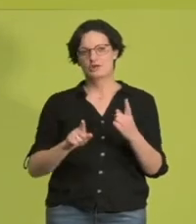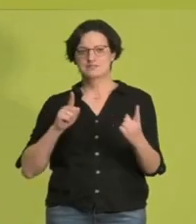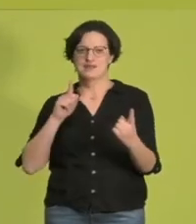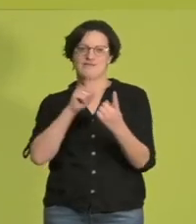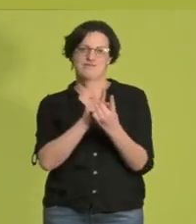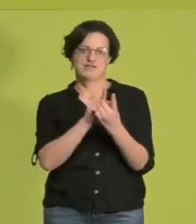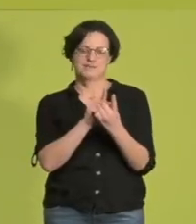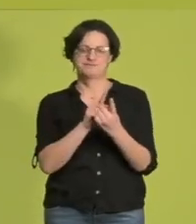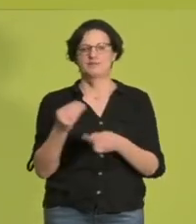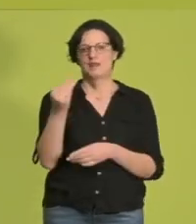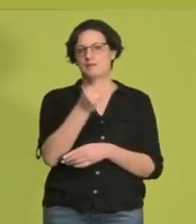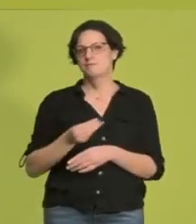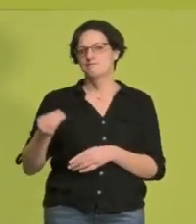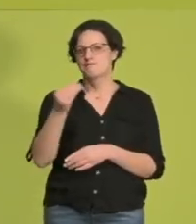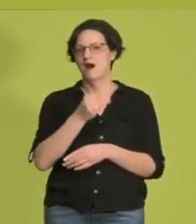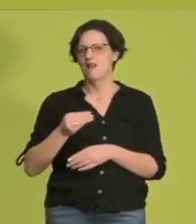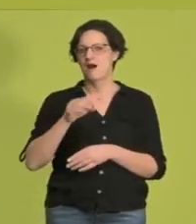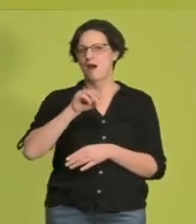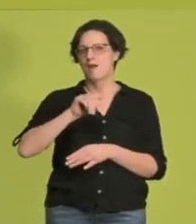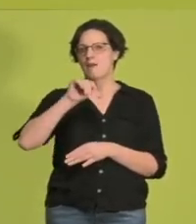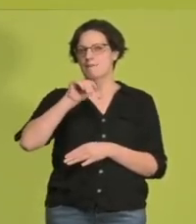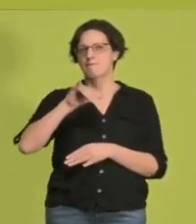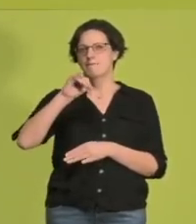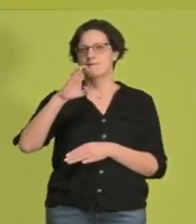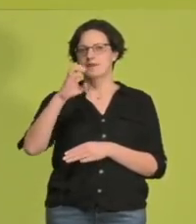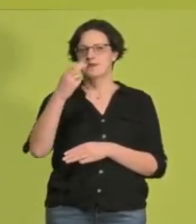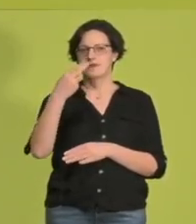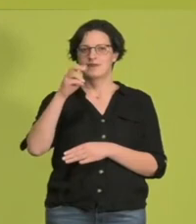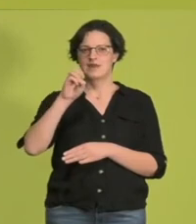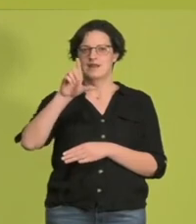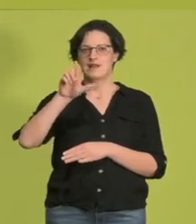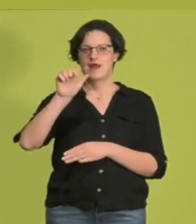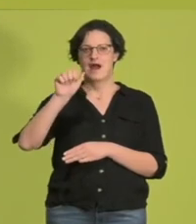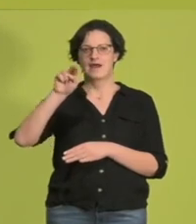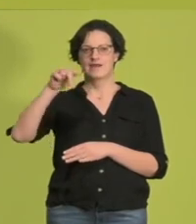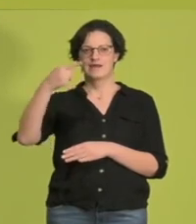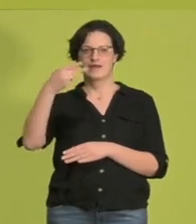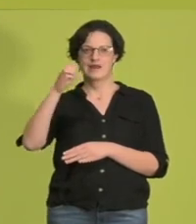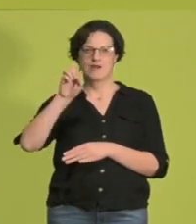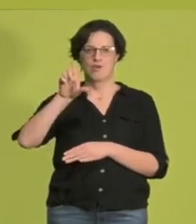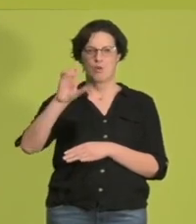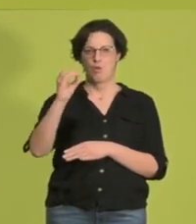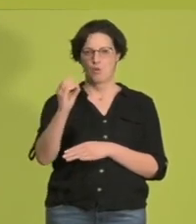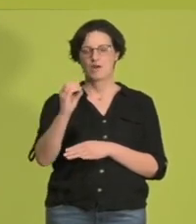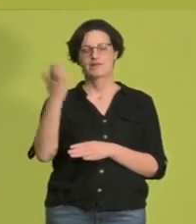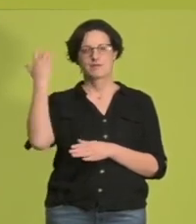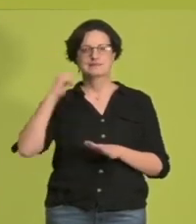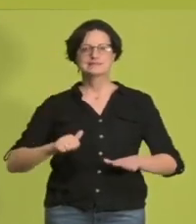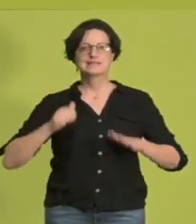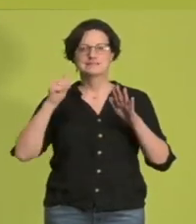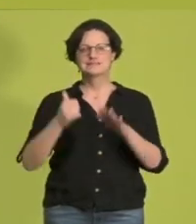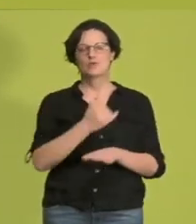Michelangelo hat, als er im 16. Jahrhundert aus einem großen Granitblock, den David erschaffen hat,